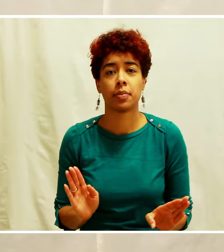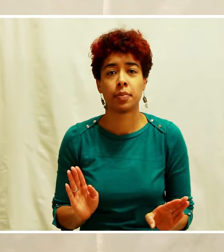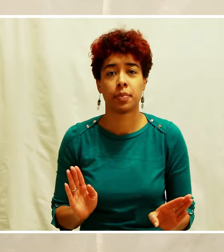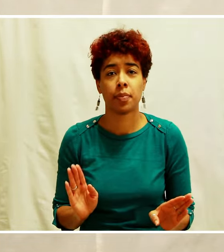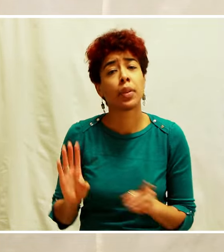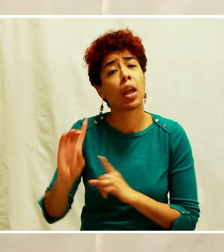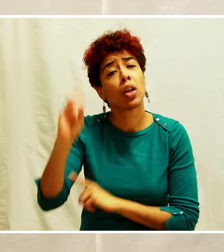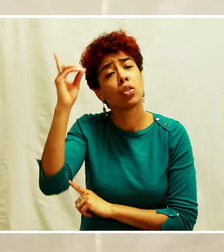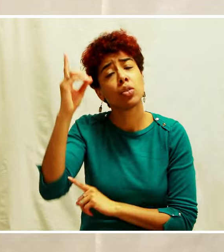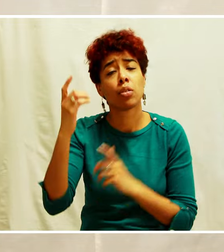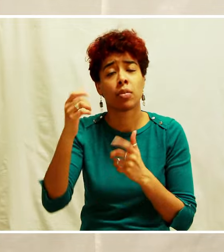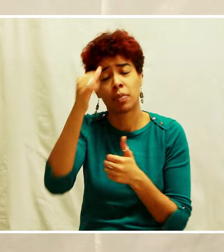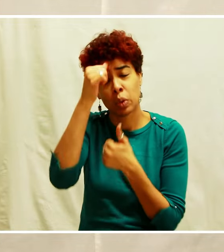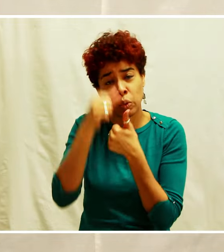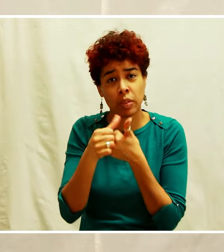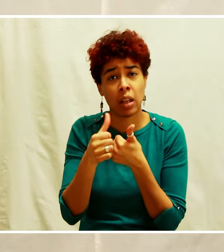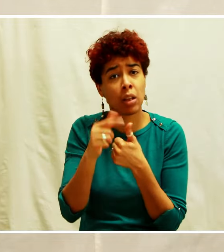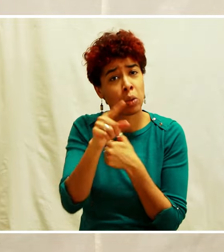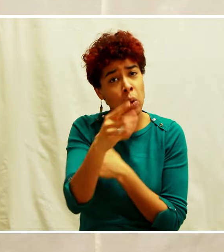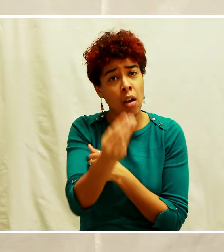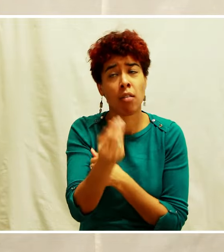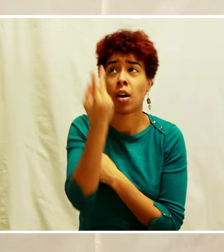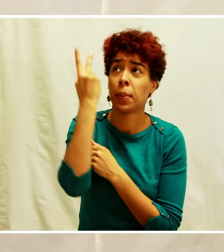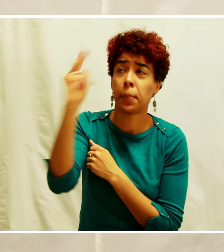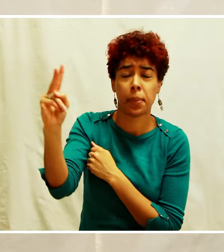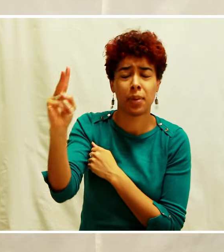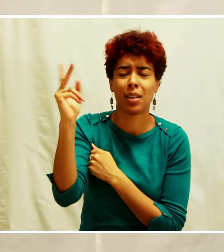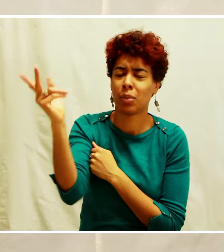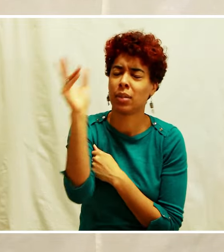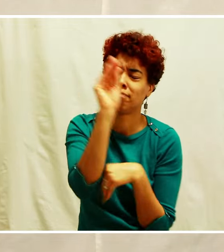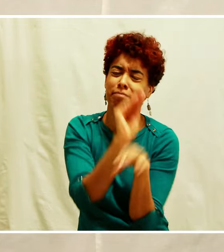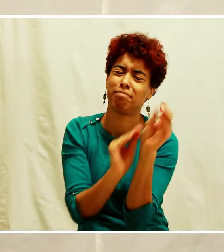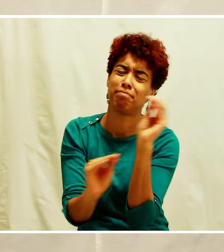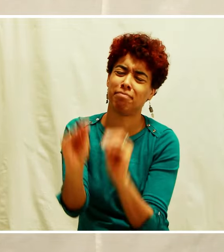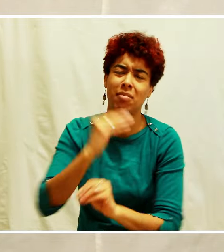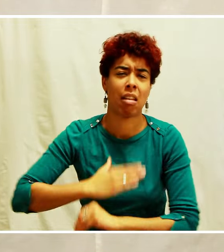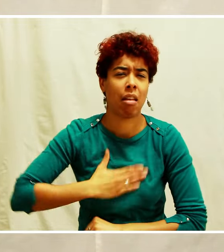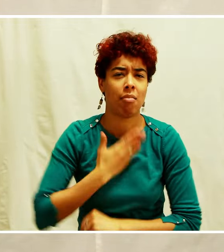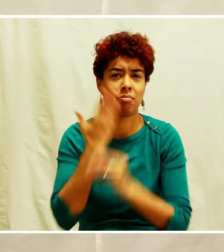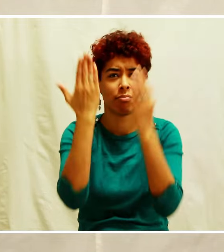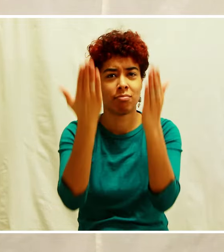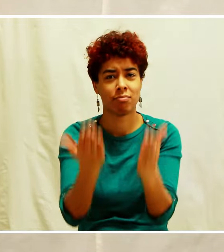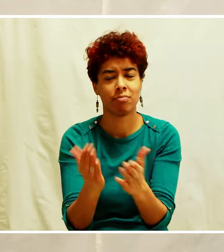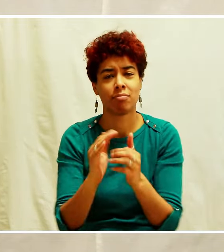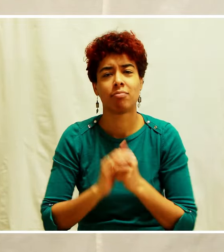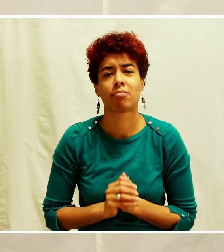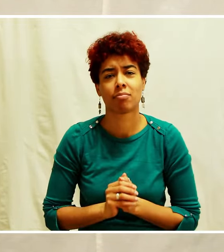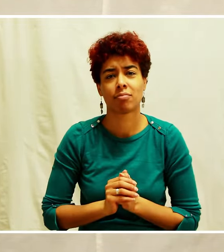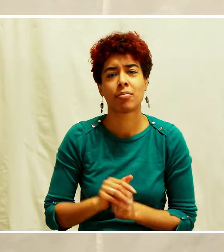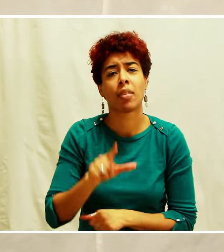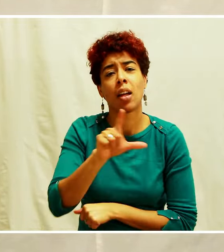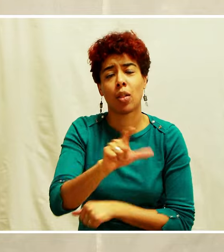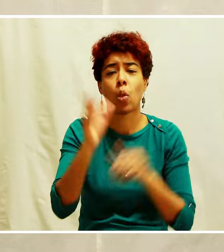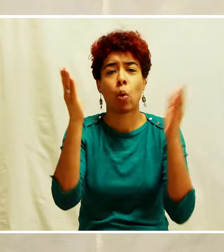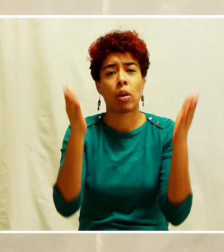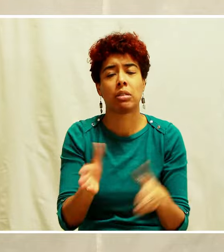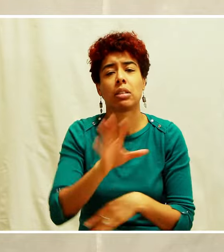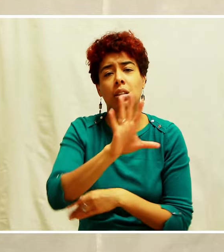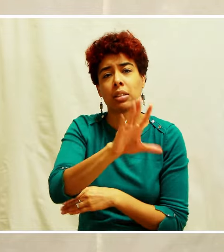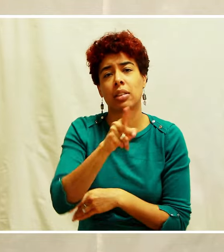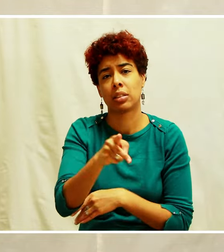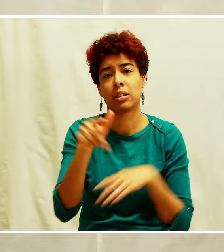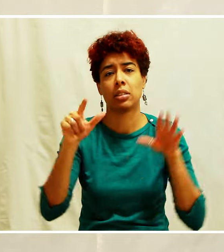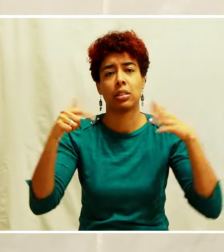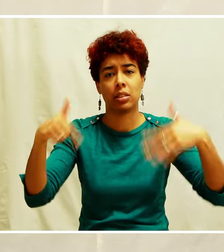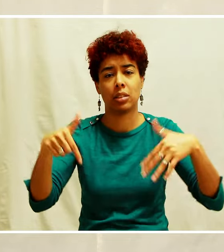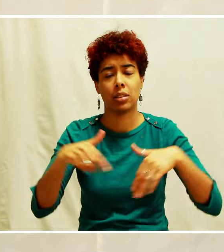Dieu veut te rappeler aujourd'hui. Tu es son enfant chéri et il t'aime. 2 Corinthiens 5.17 Et je terminerai par là avant de